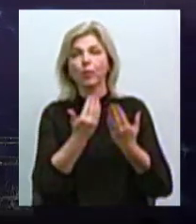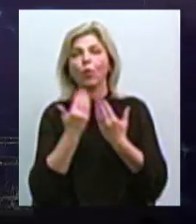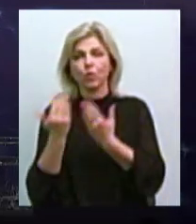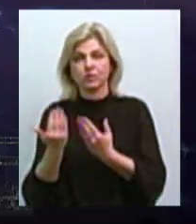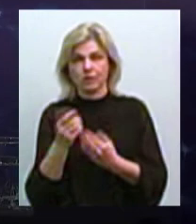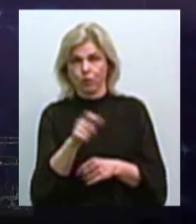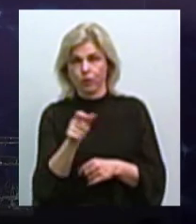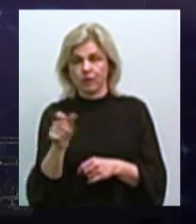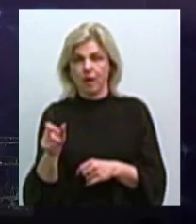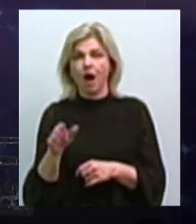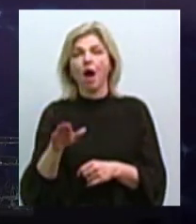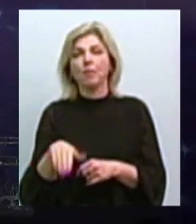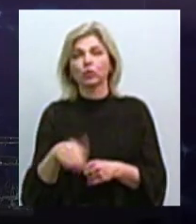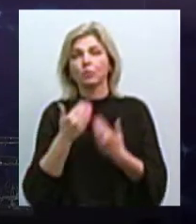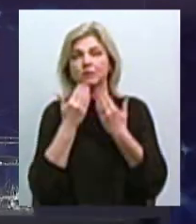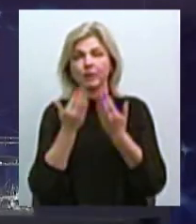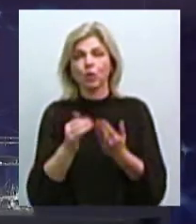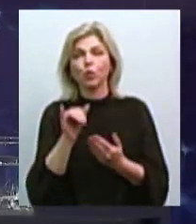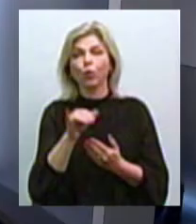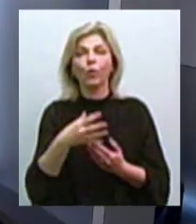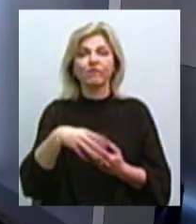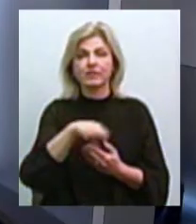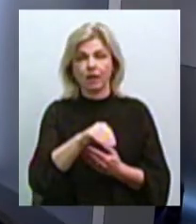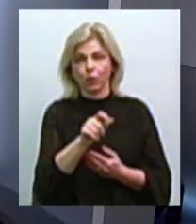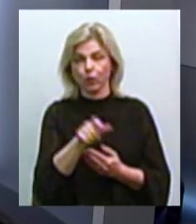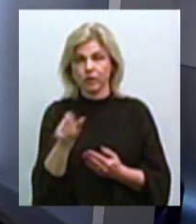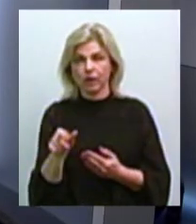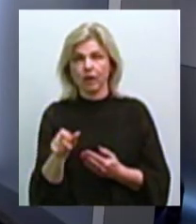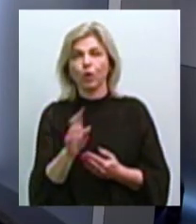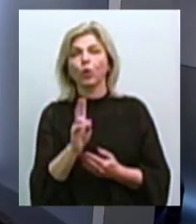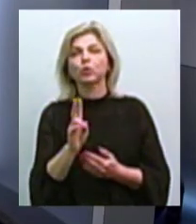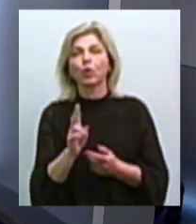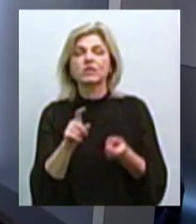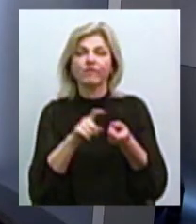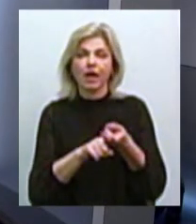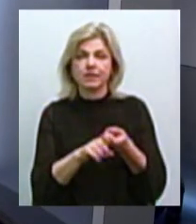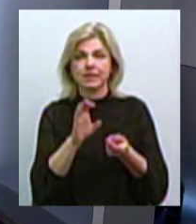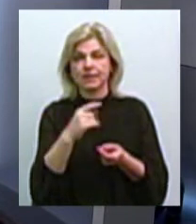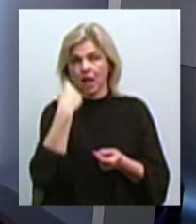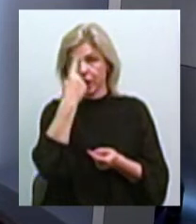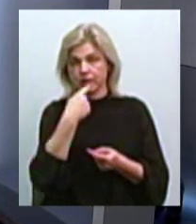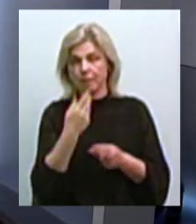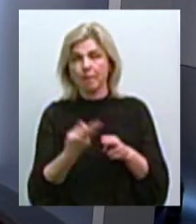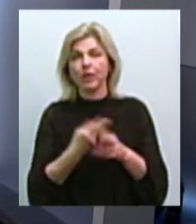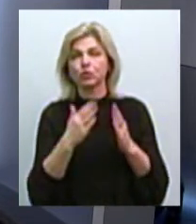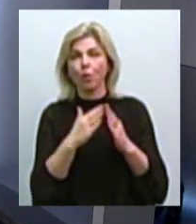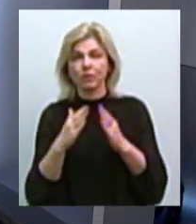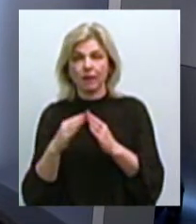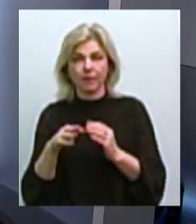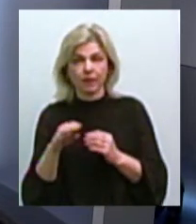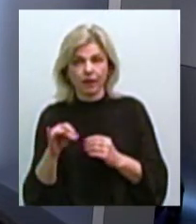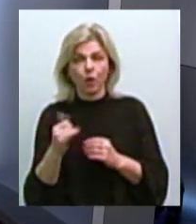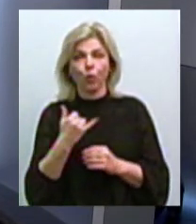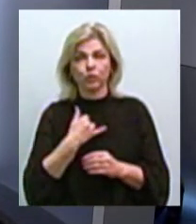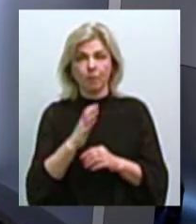потім ми спрашували у всіх людей, які, як би, сприкасались з ліцями бездомними, і у